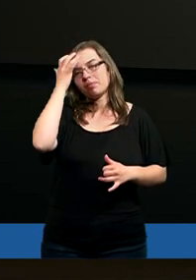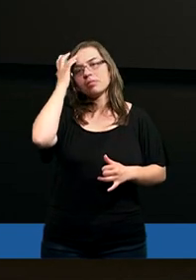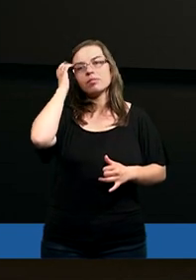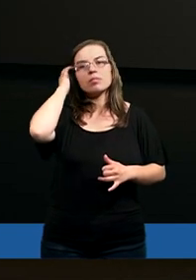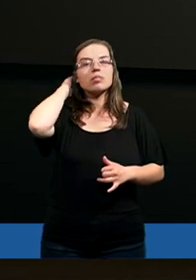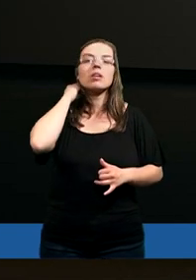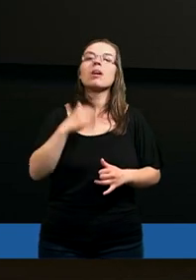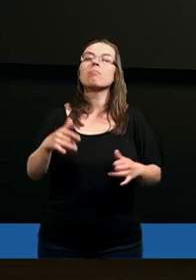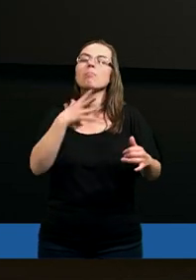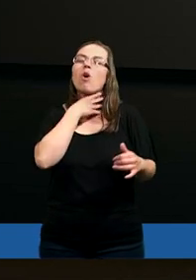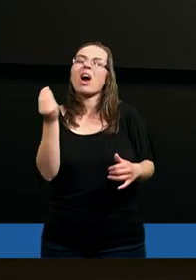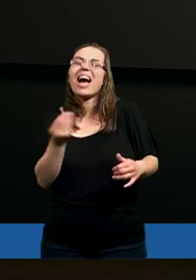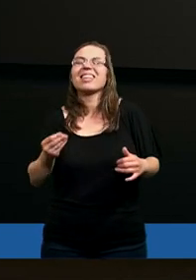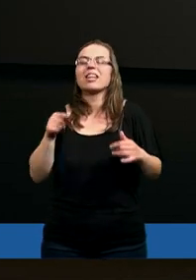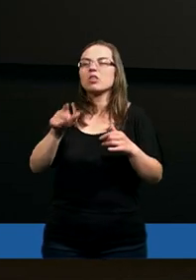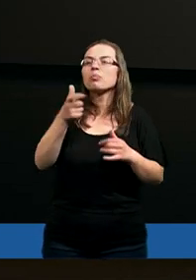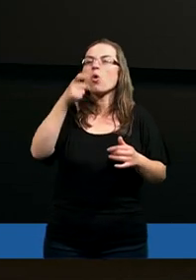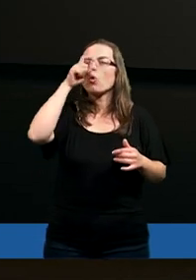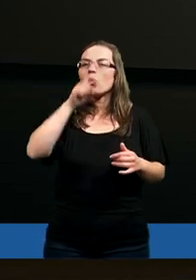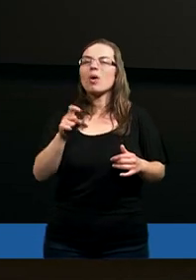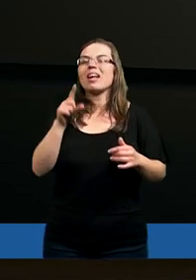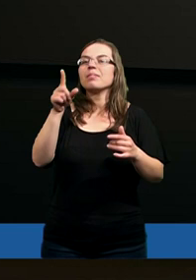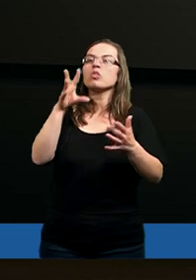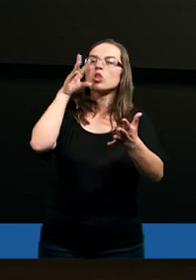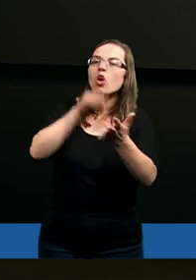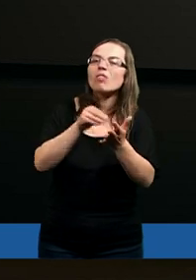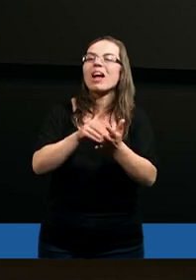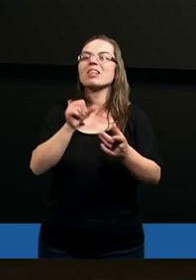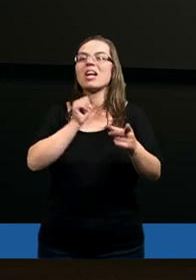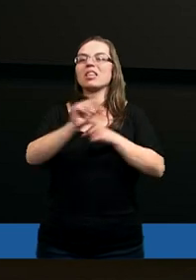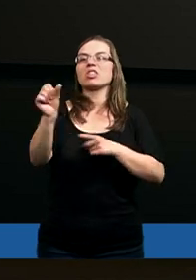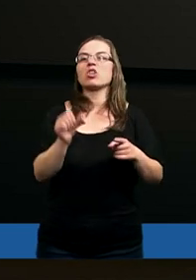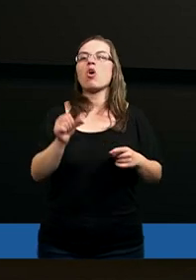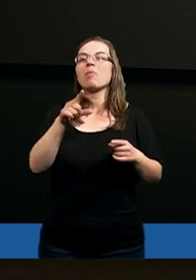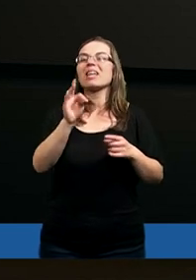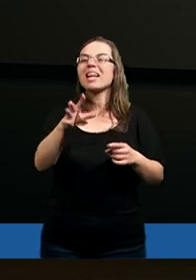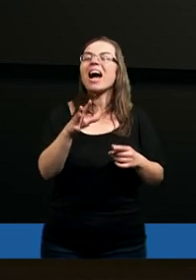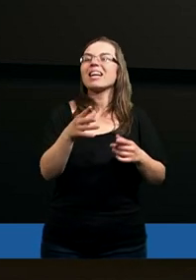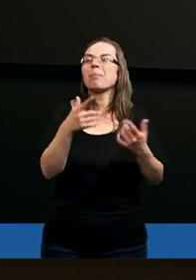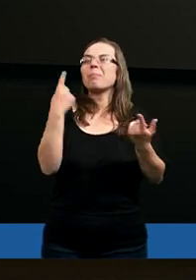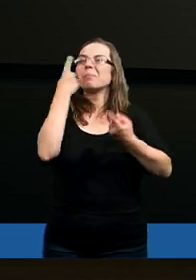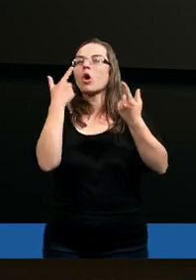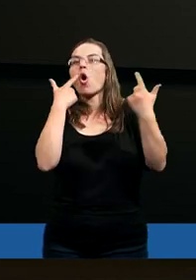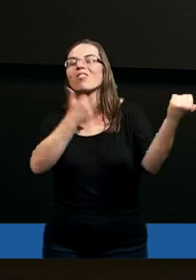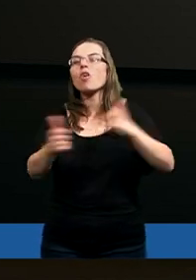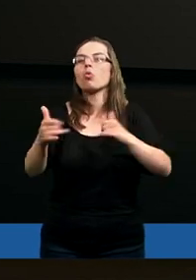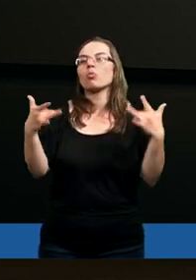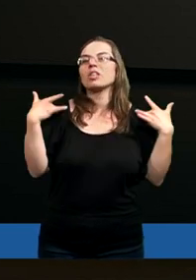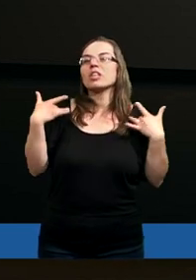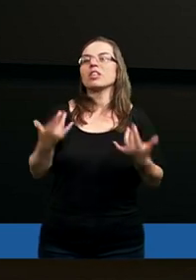Z wierzchnością pogardzają. Często ci ludzie już, którzy są bardziej doświadczeni, oni wiedzą, jak dać odpór po prostu takim różnym